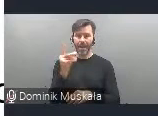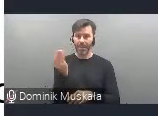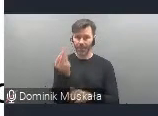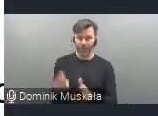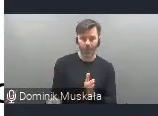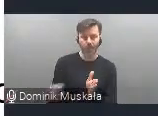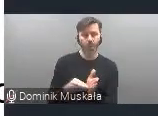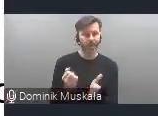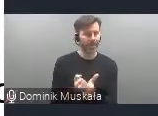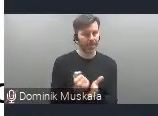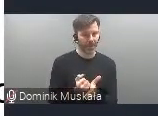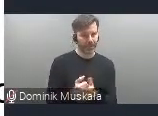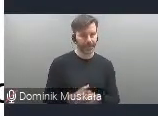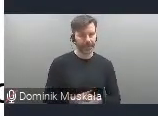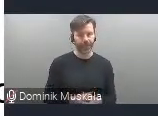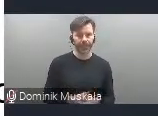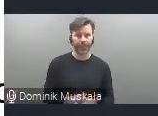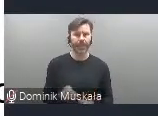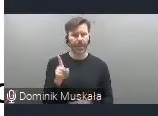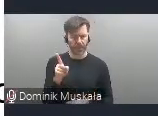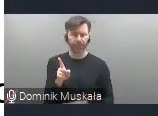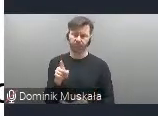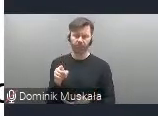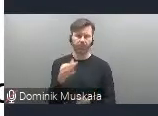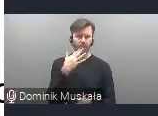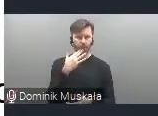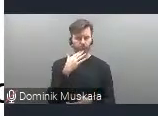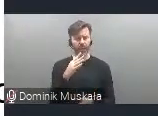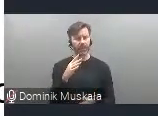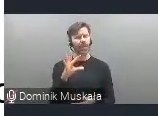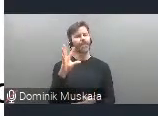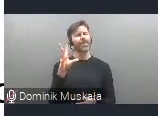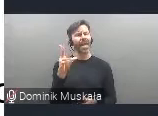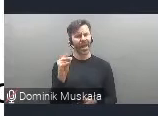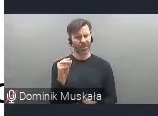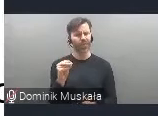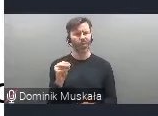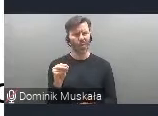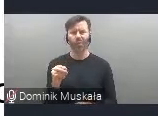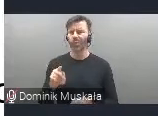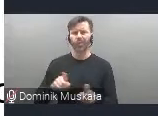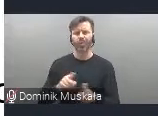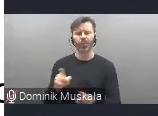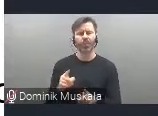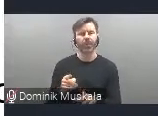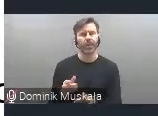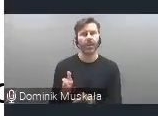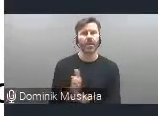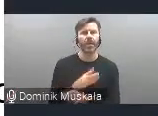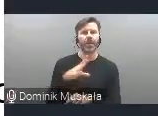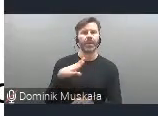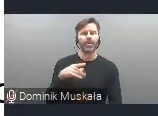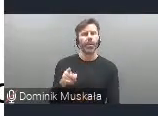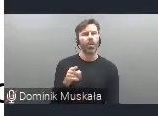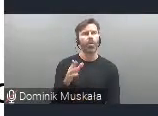ta estetyka, to piękno pierwotnie było rozumiane jako kwestie tylko